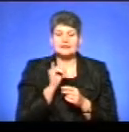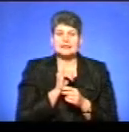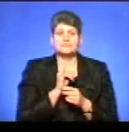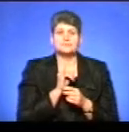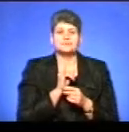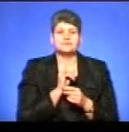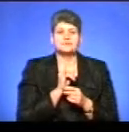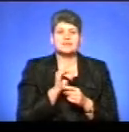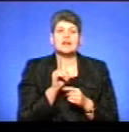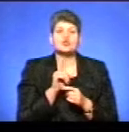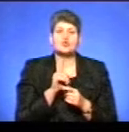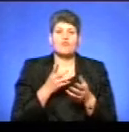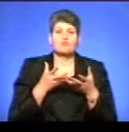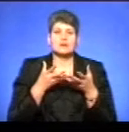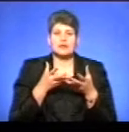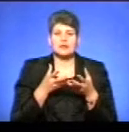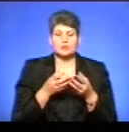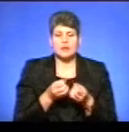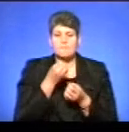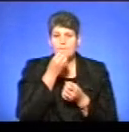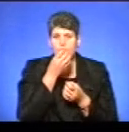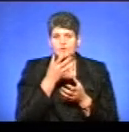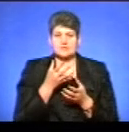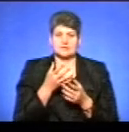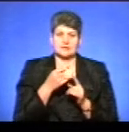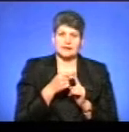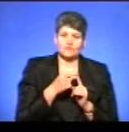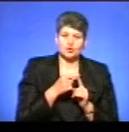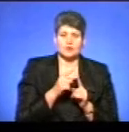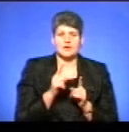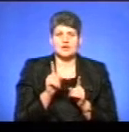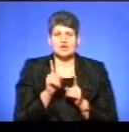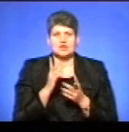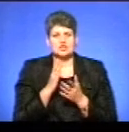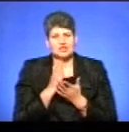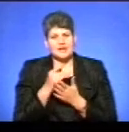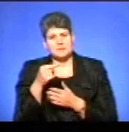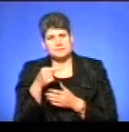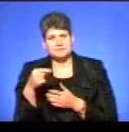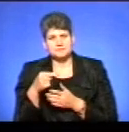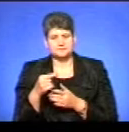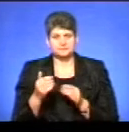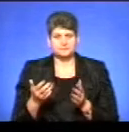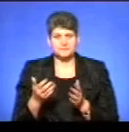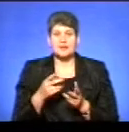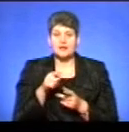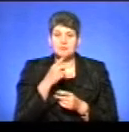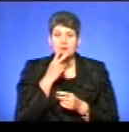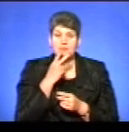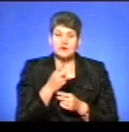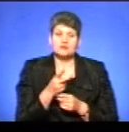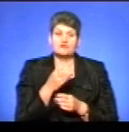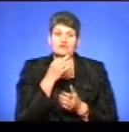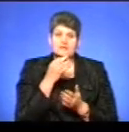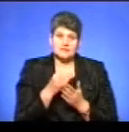на що вплинула позитивна динаміка і чи наявна негативна динаміка. Так, ми бачимо у